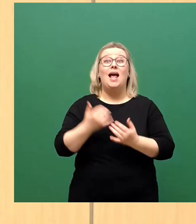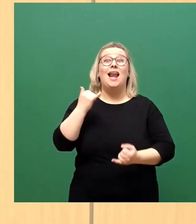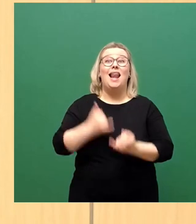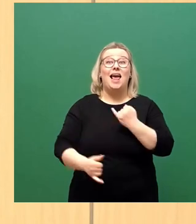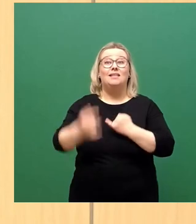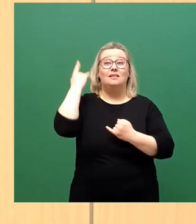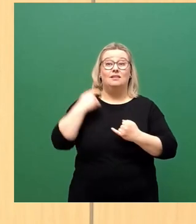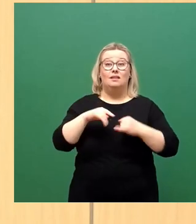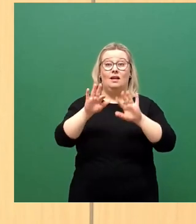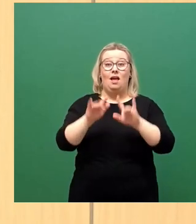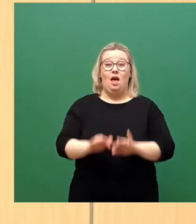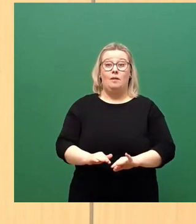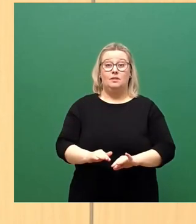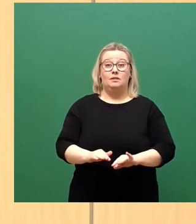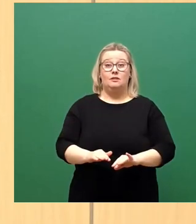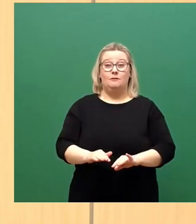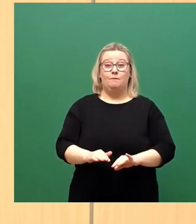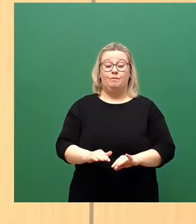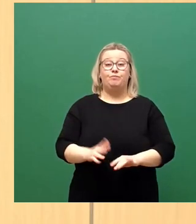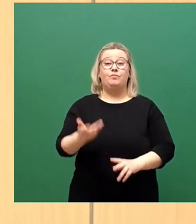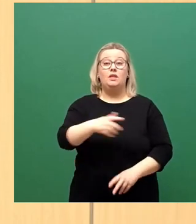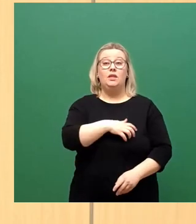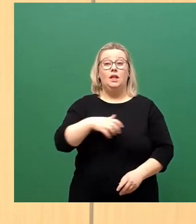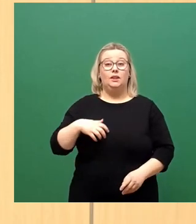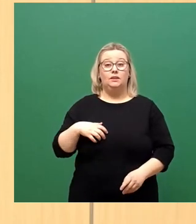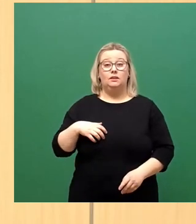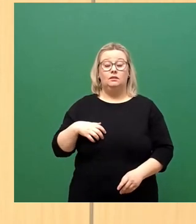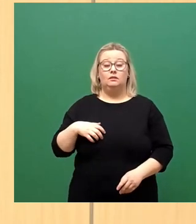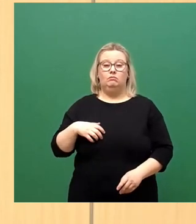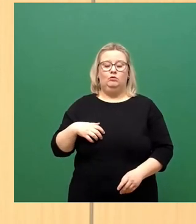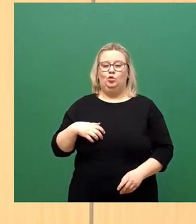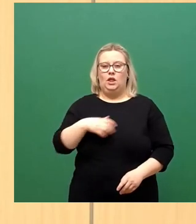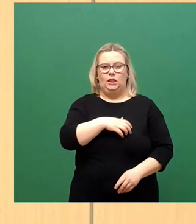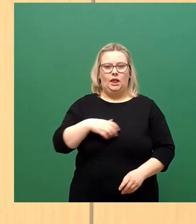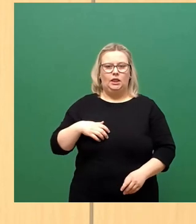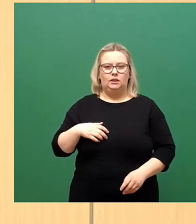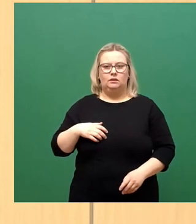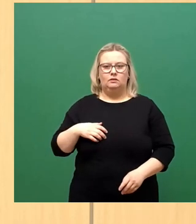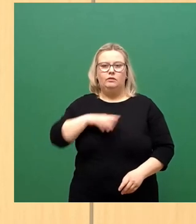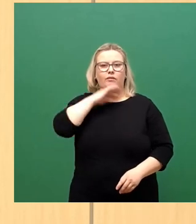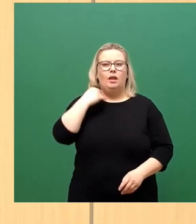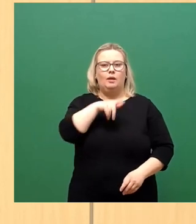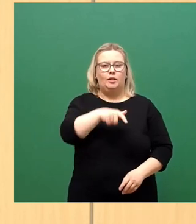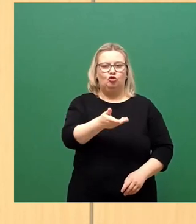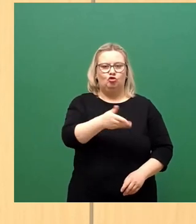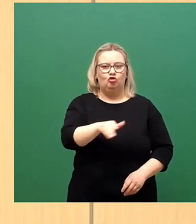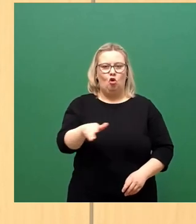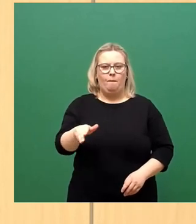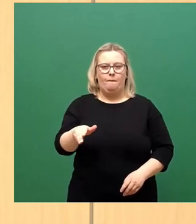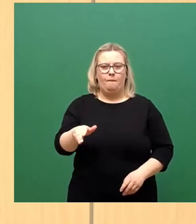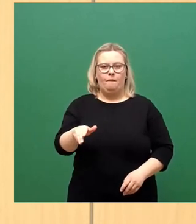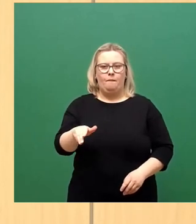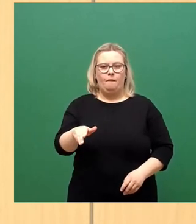hatte in Dresden mehr Menschen zu beklagen, Menschen, die an Corona